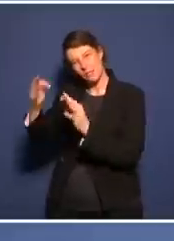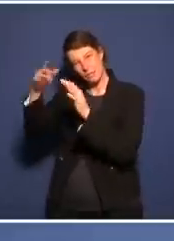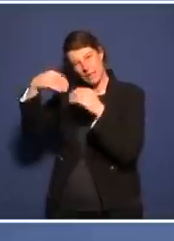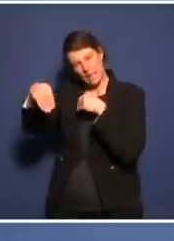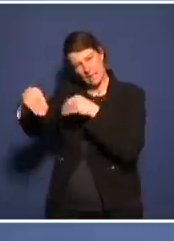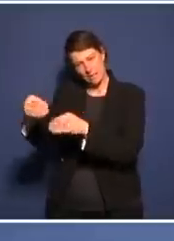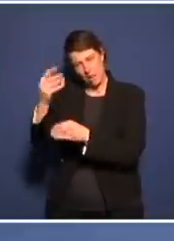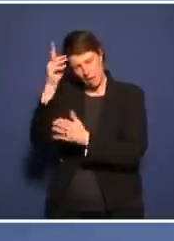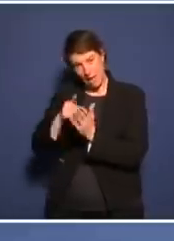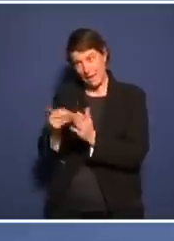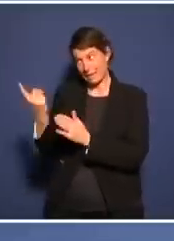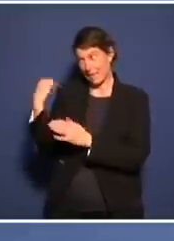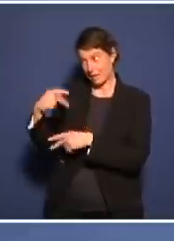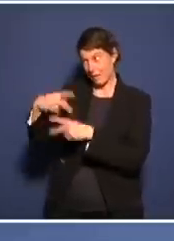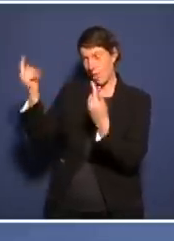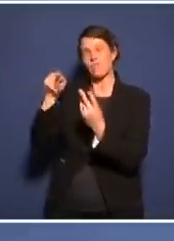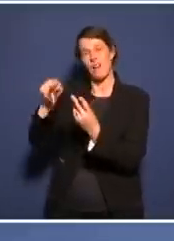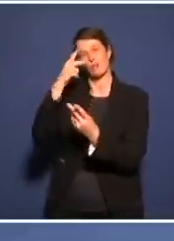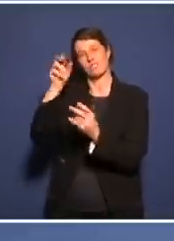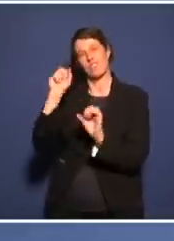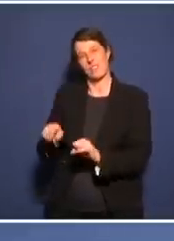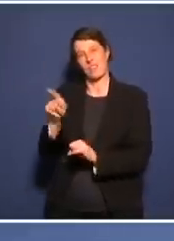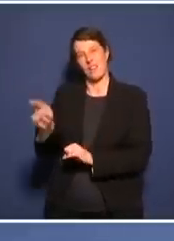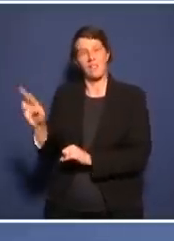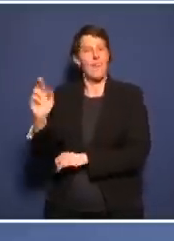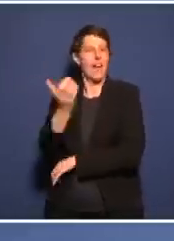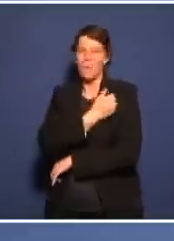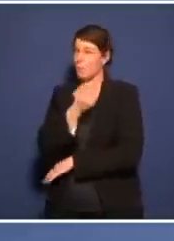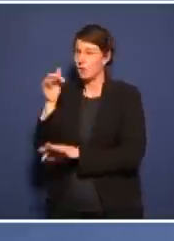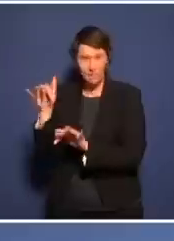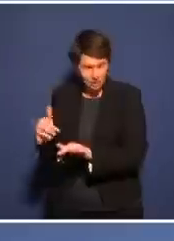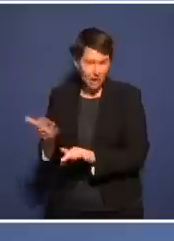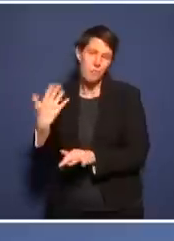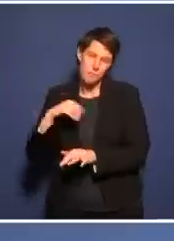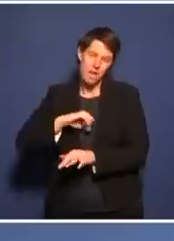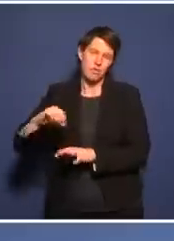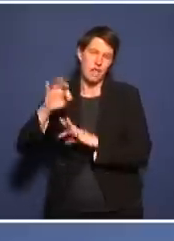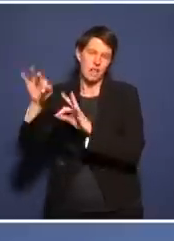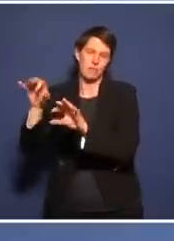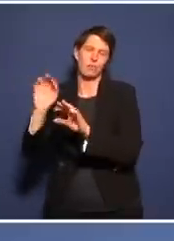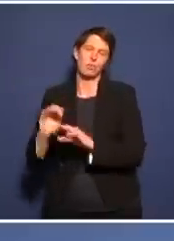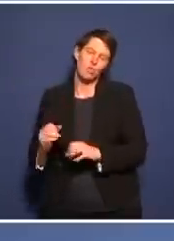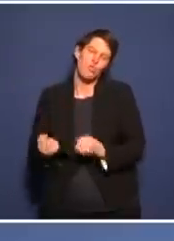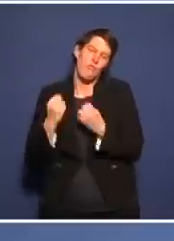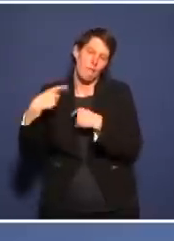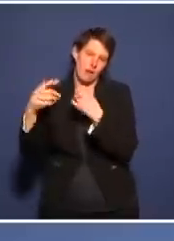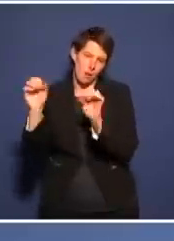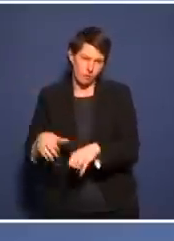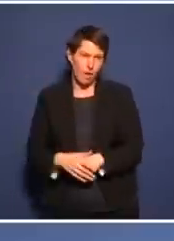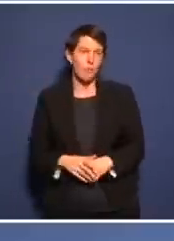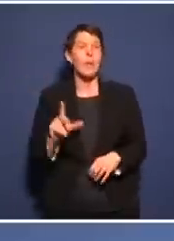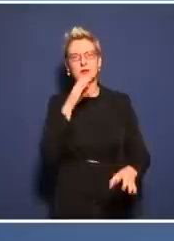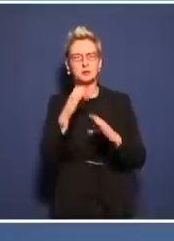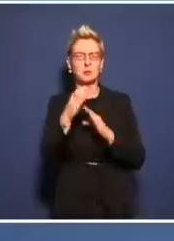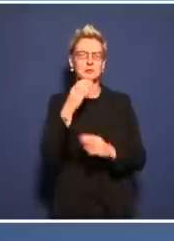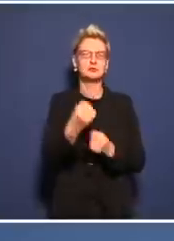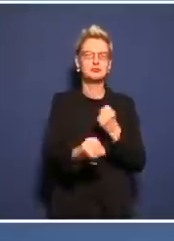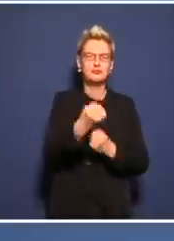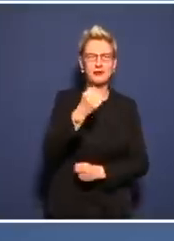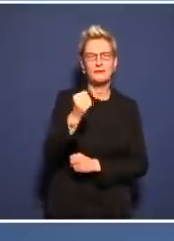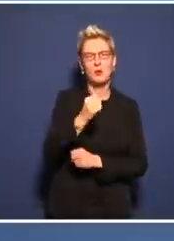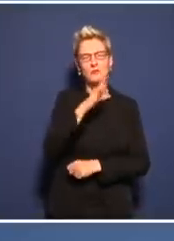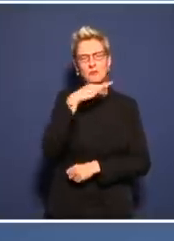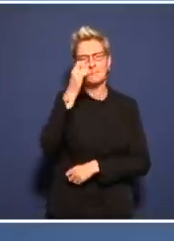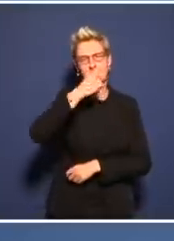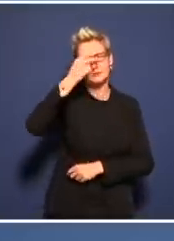erfasst hat. Aber lassen wir das. Wir wollen nicht dieses Fass auch noch aufmachen. Gehen wir jetzt lieber zu Dr. Drosten. Es gibt